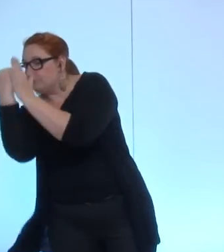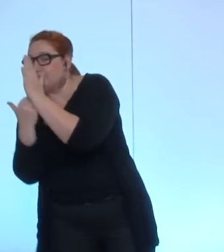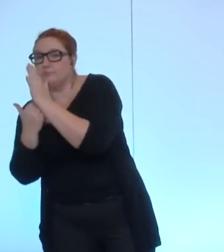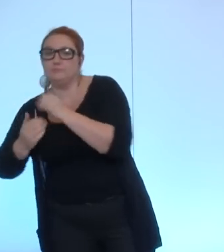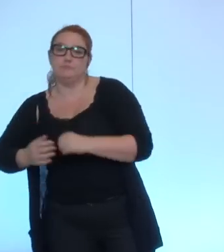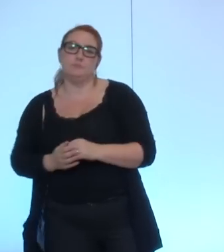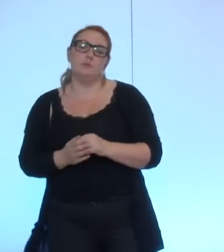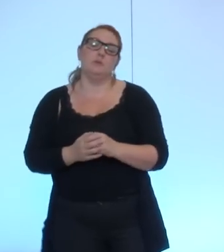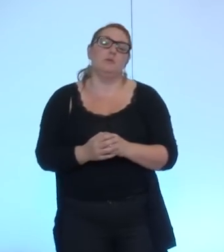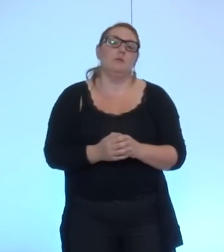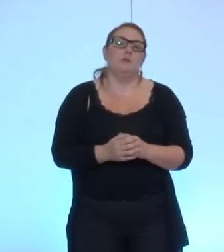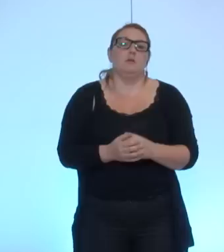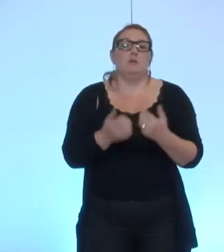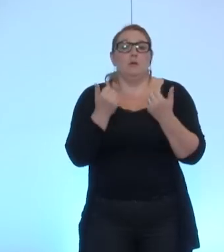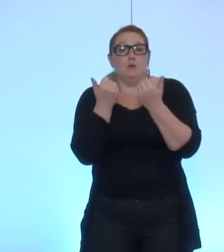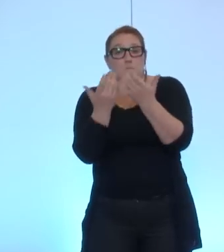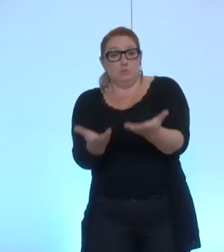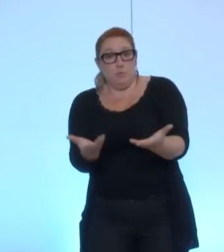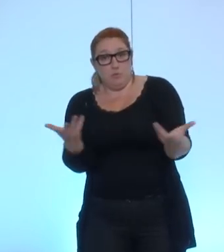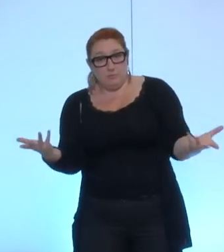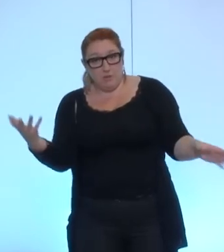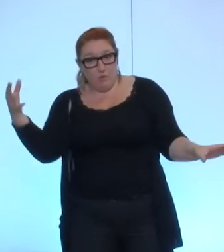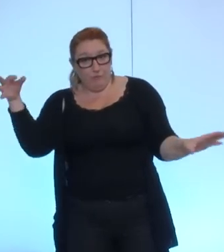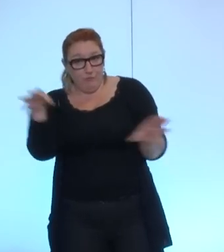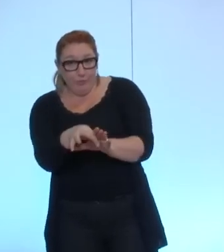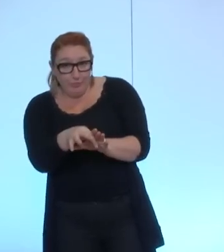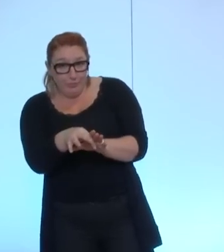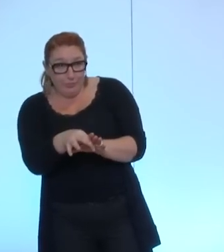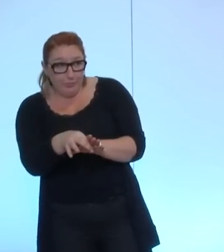je vous propose de passer au vote je vais